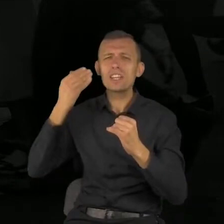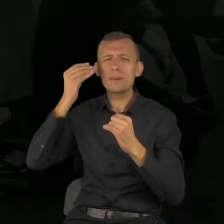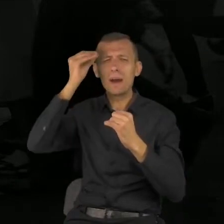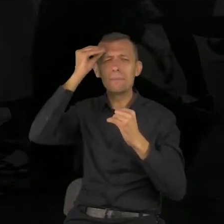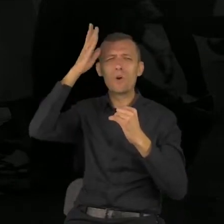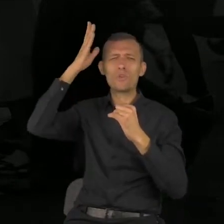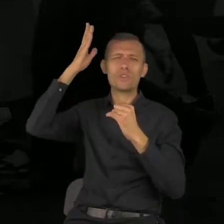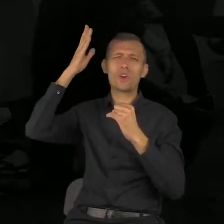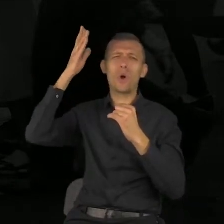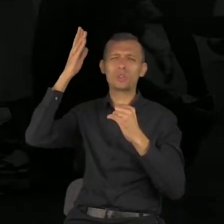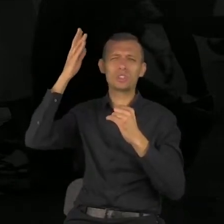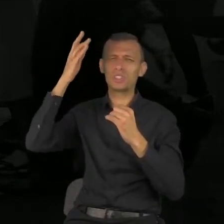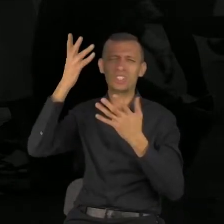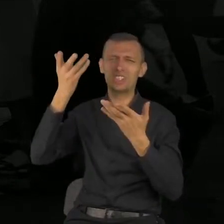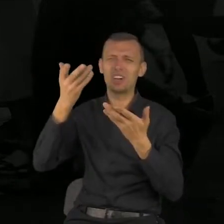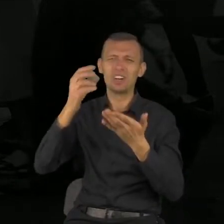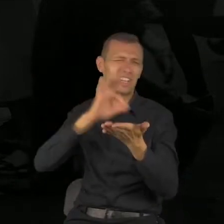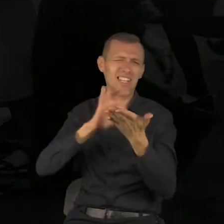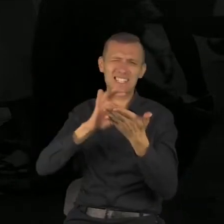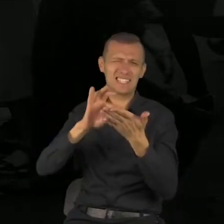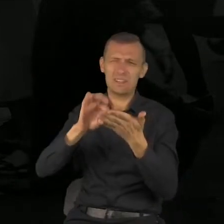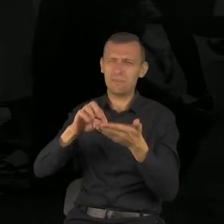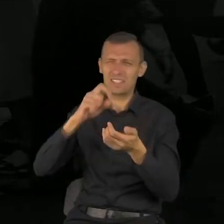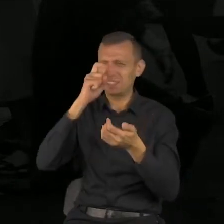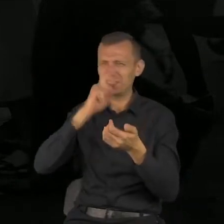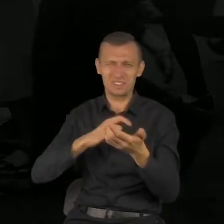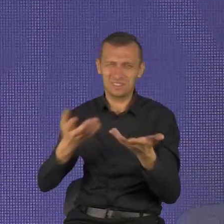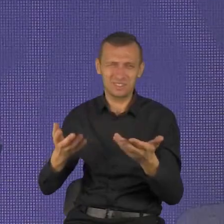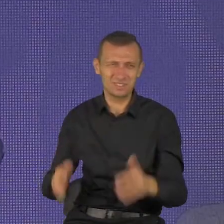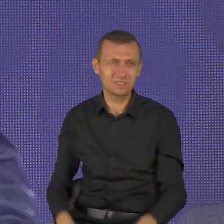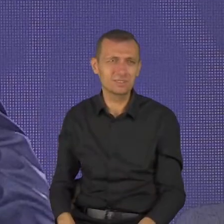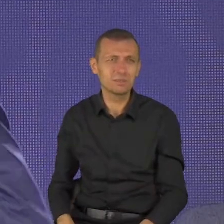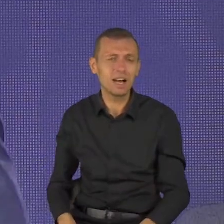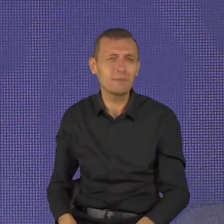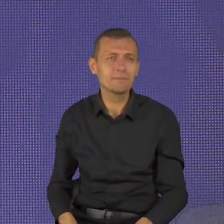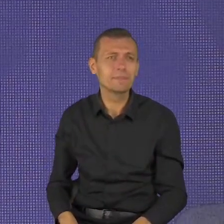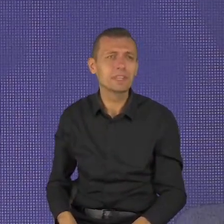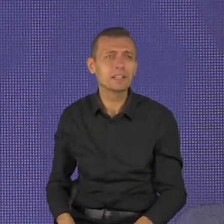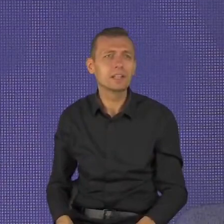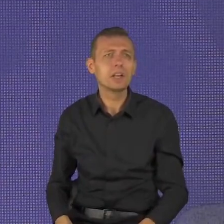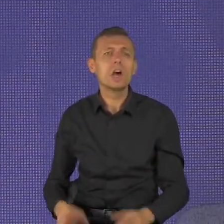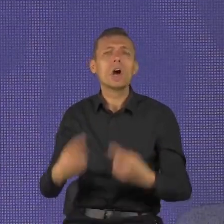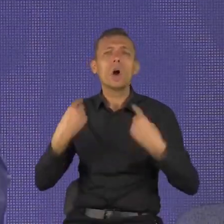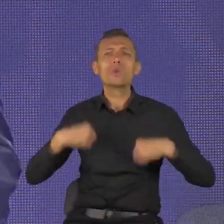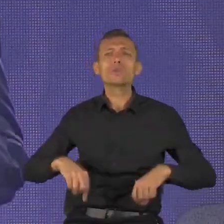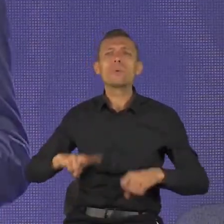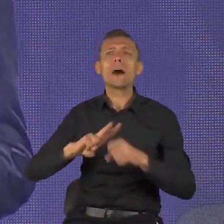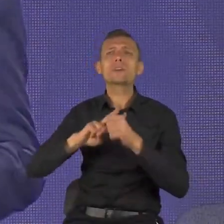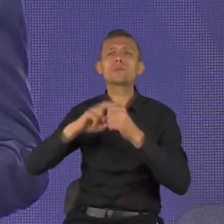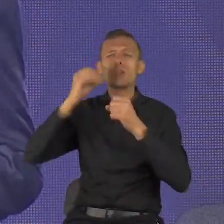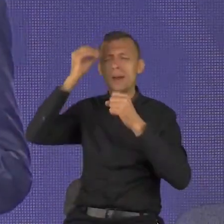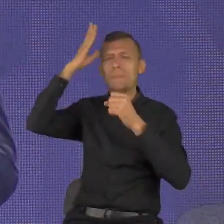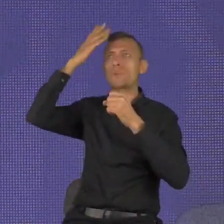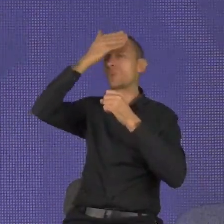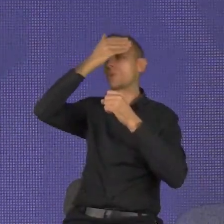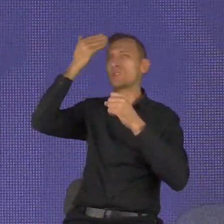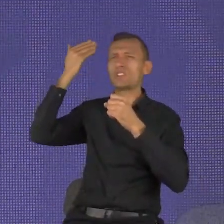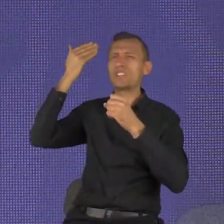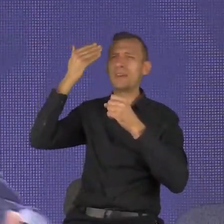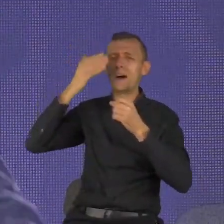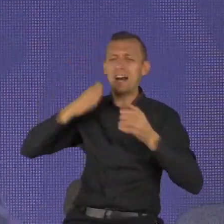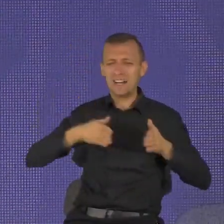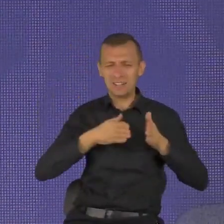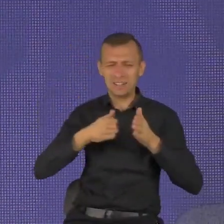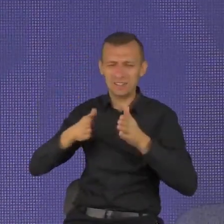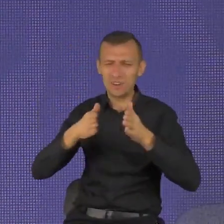kto porusza się szybko, może pójść niewłaściwą drogą. Wiecie, pędząc kiedyś z samochodem, dojechałem do miejsca, w którym